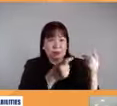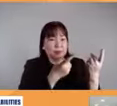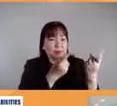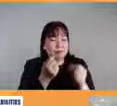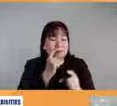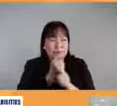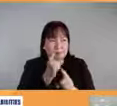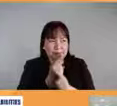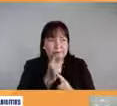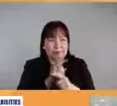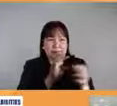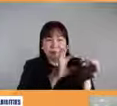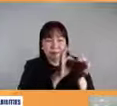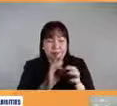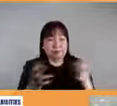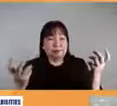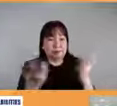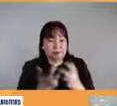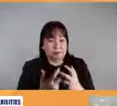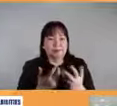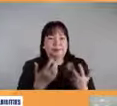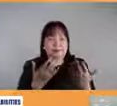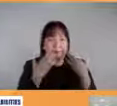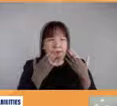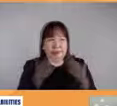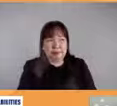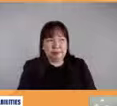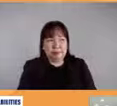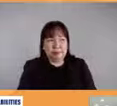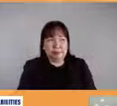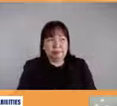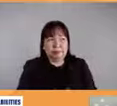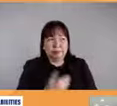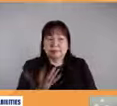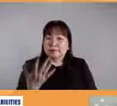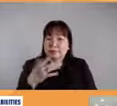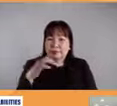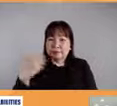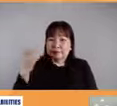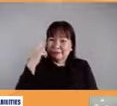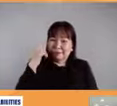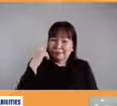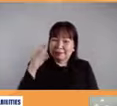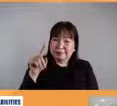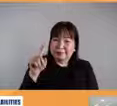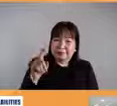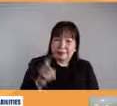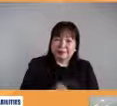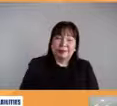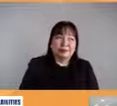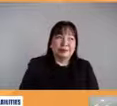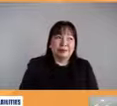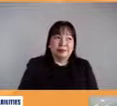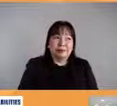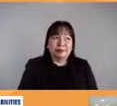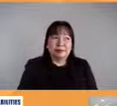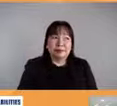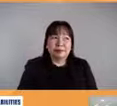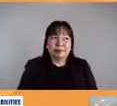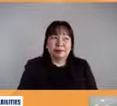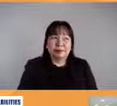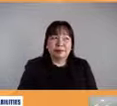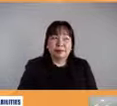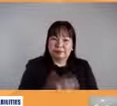makatotohanan thank you very much Sir Lauro yung katanungan ko naman po sa inyo dahil